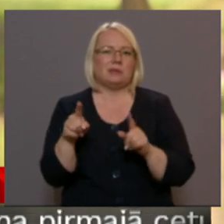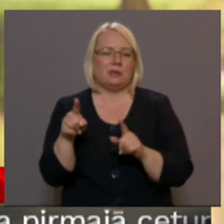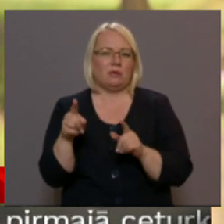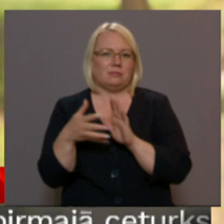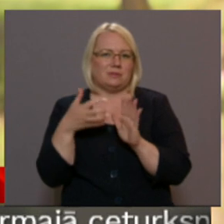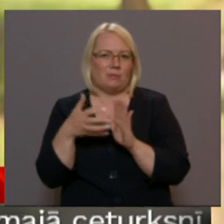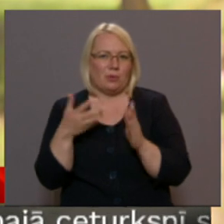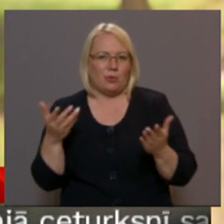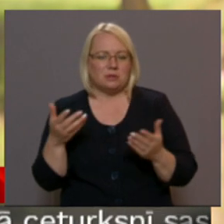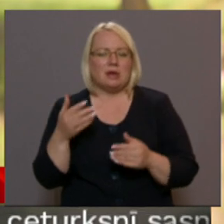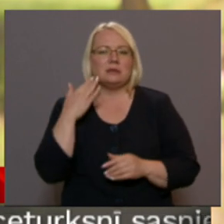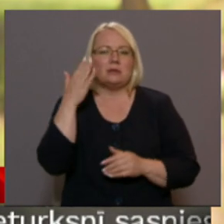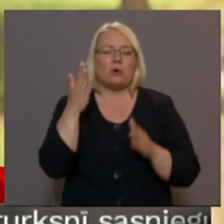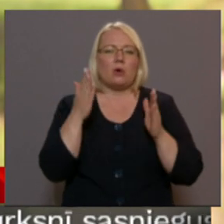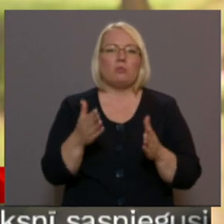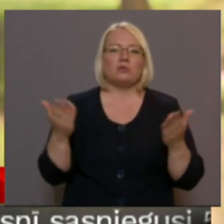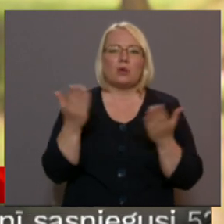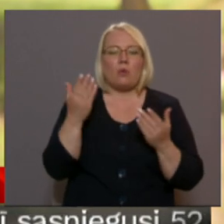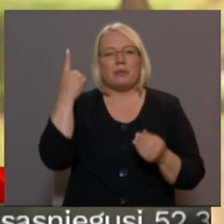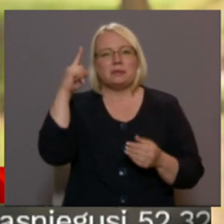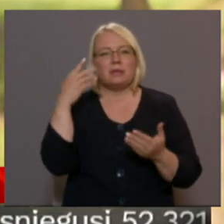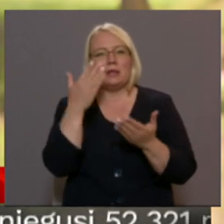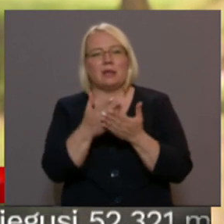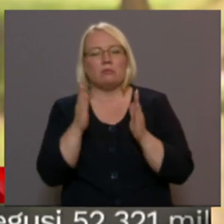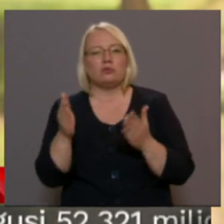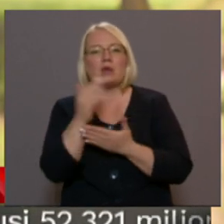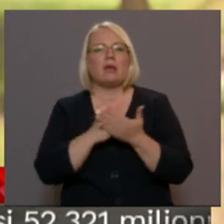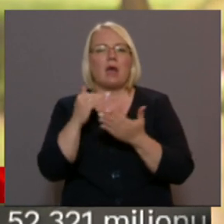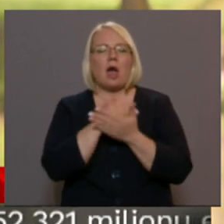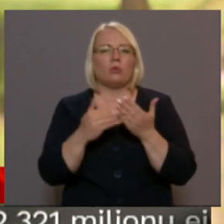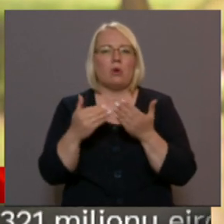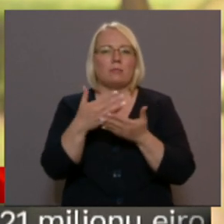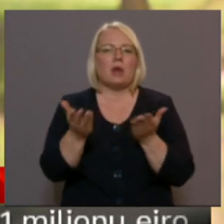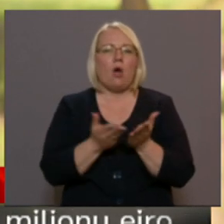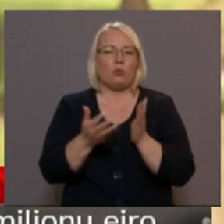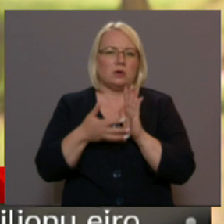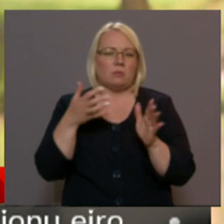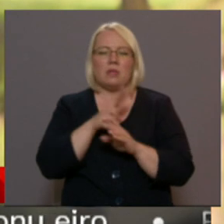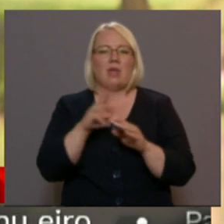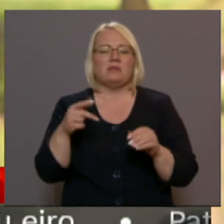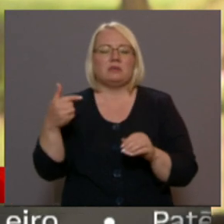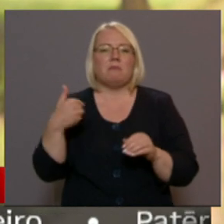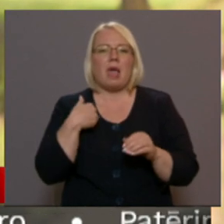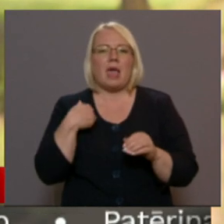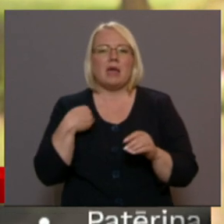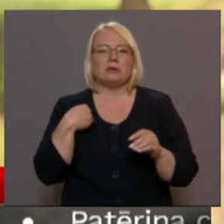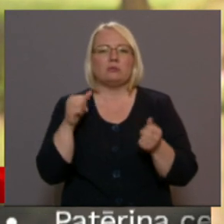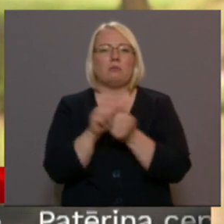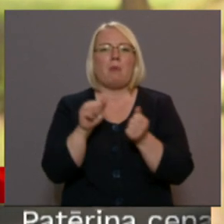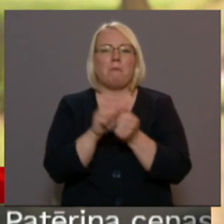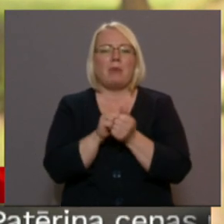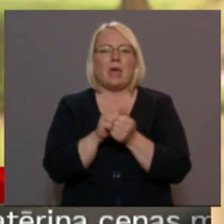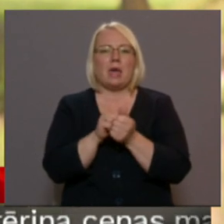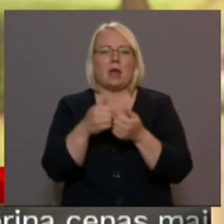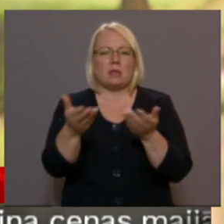Es ceru, ka būs arī kaut kādas inestīvas, kas būs vērsts uz atkārtotu lietojumu trauki izmantošanu. Nevis, ka mēs vienkārši pārslēdzamies uz papīra traukiem